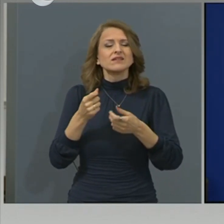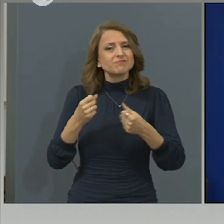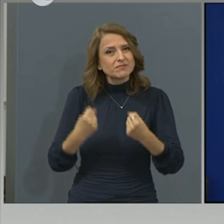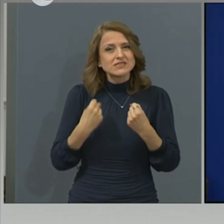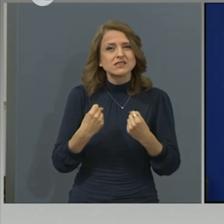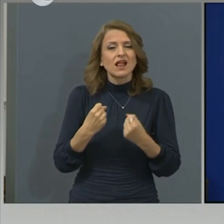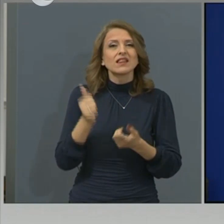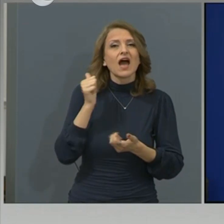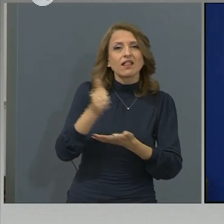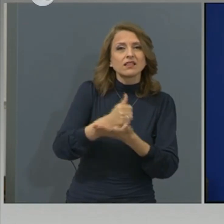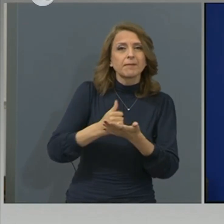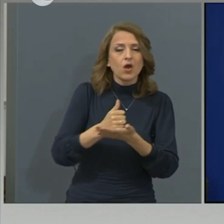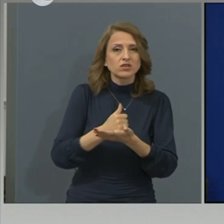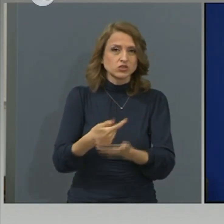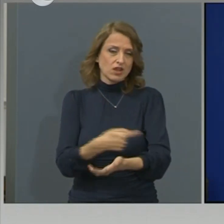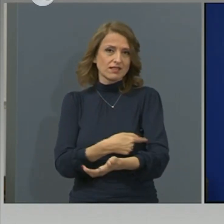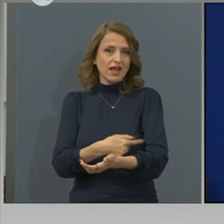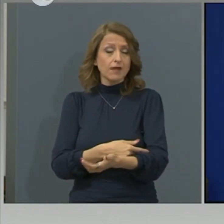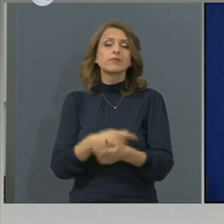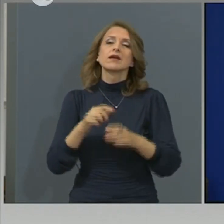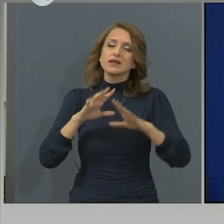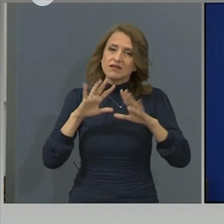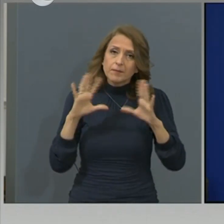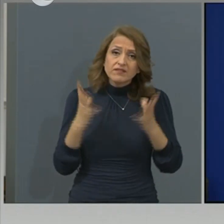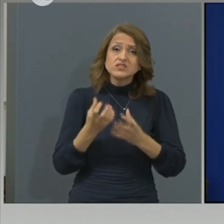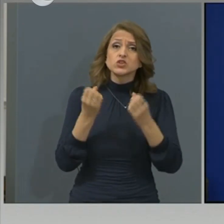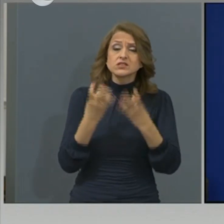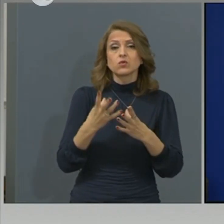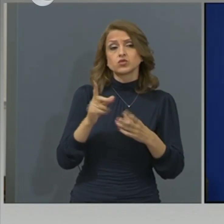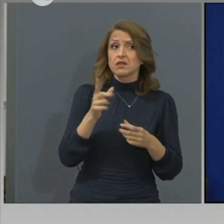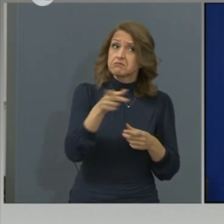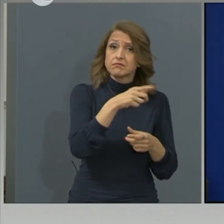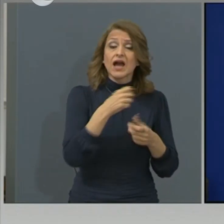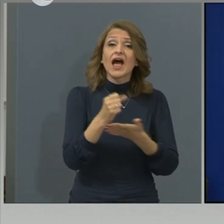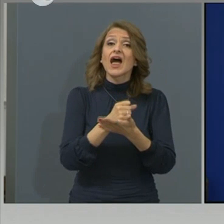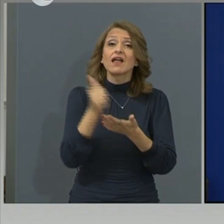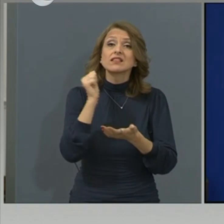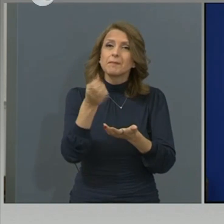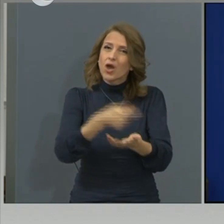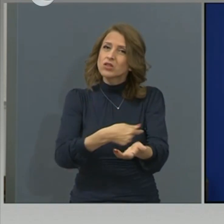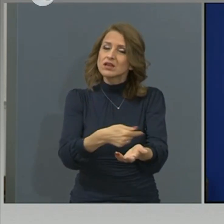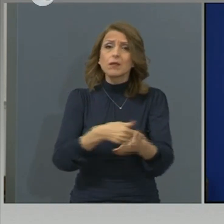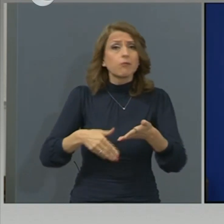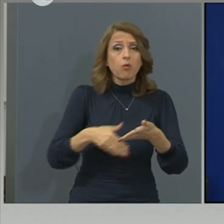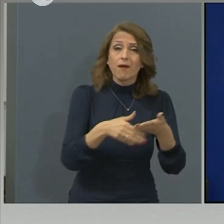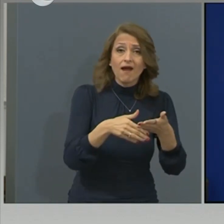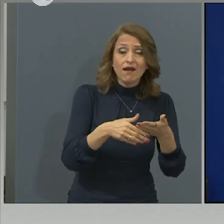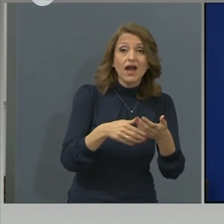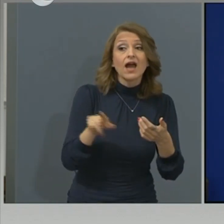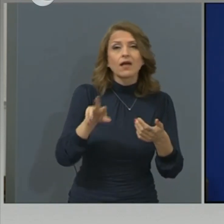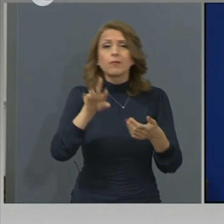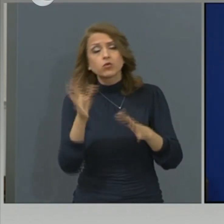антибиотична терапия. При всички случаи антибиотиците помагат. В някои случаи, както казахме и за 86-годишната жена, включваме и